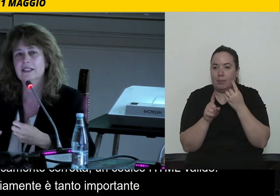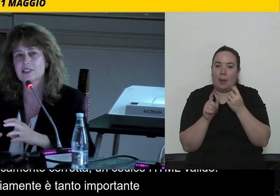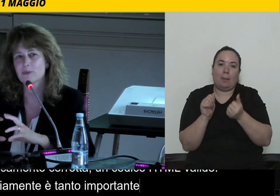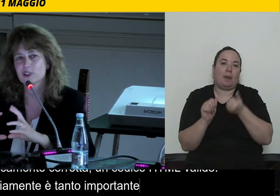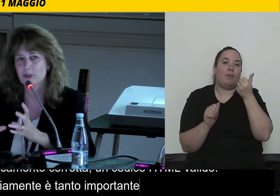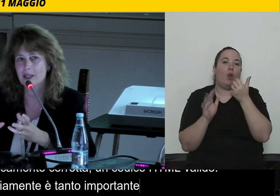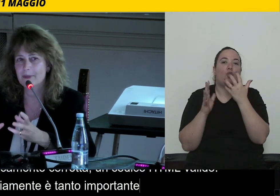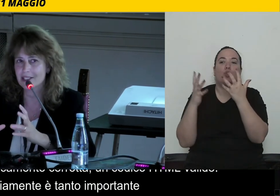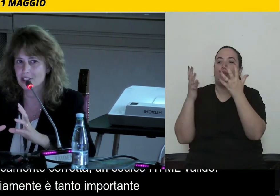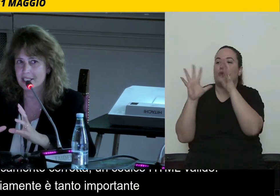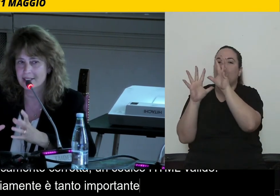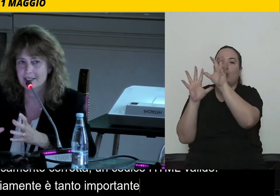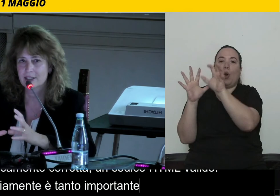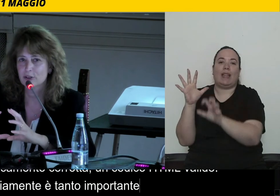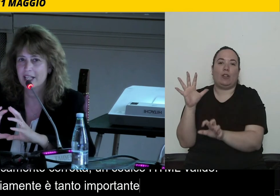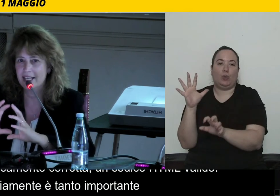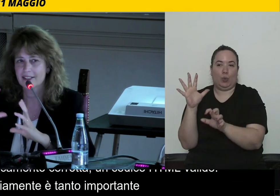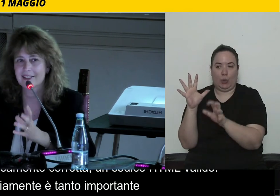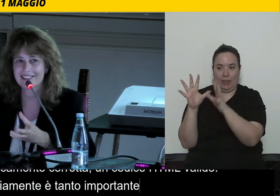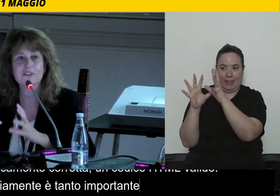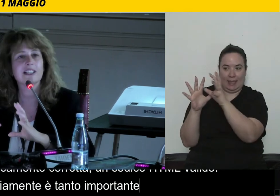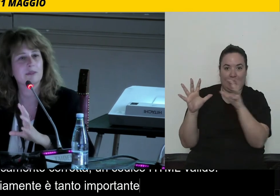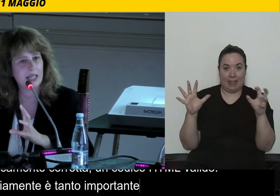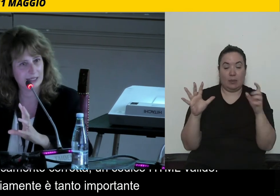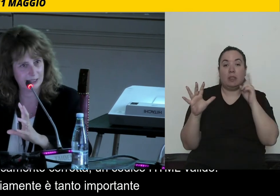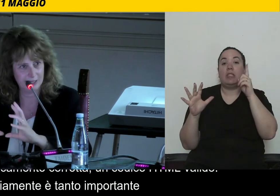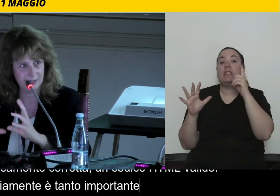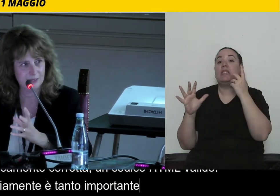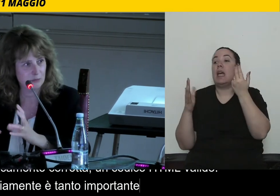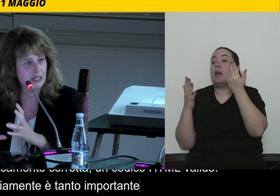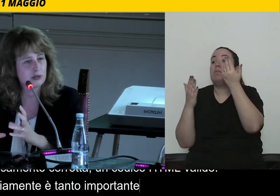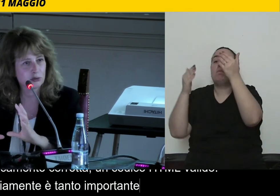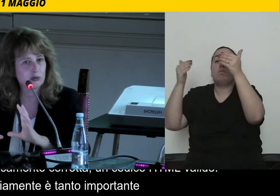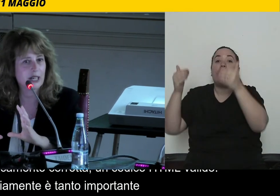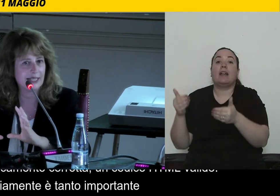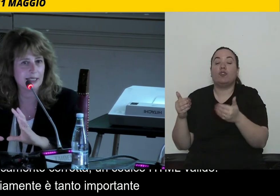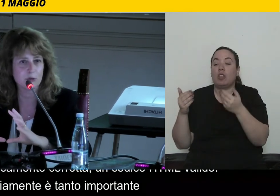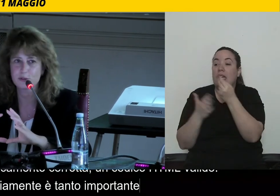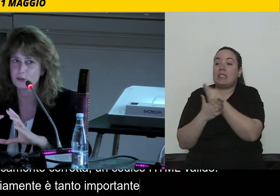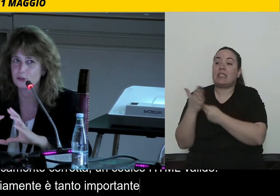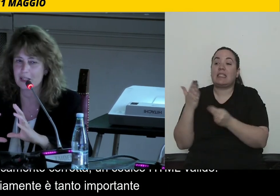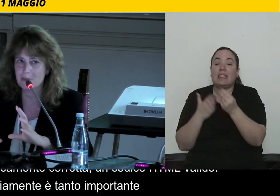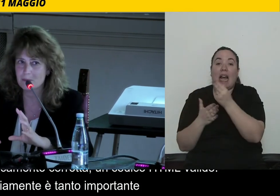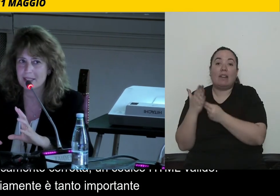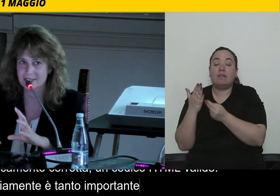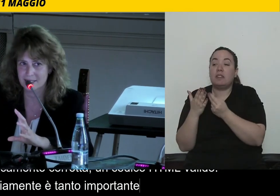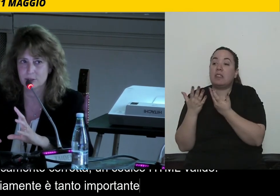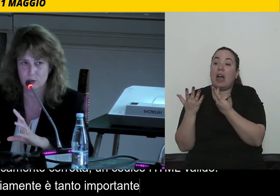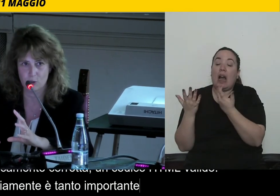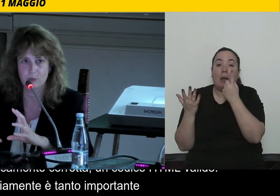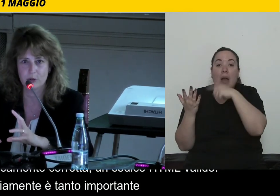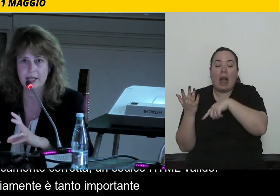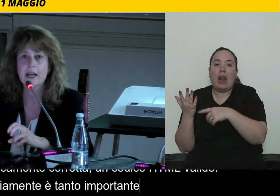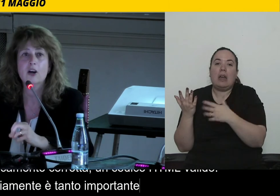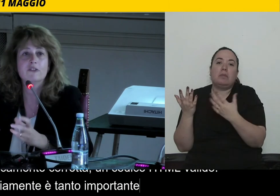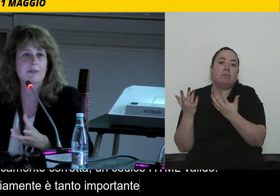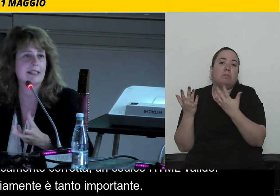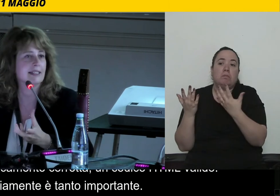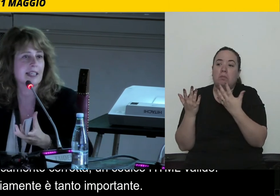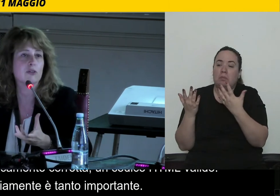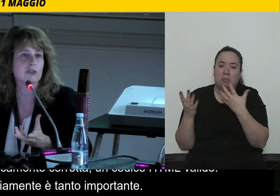diciamo se poi la pagina non è graficamente ben strutturata, questo non dovrebbe impattare troppo.